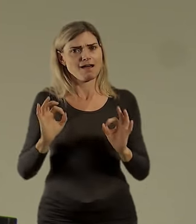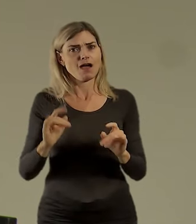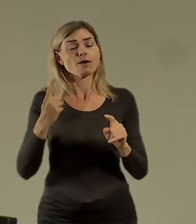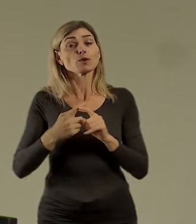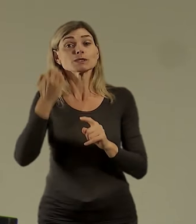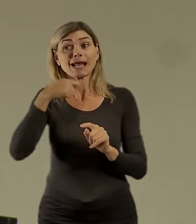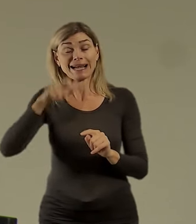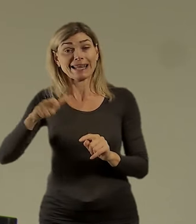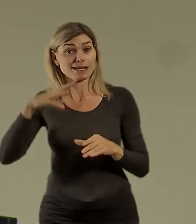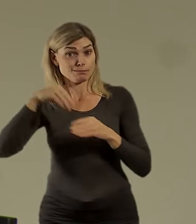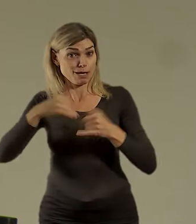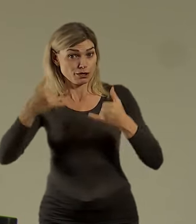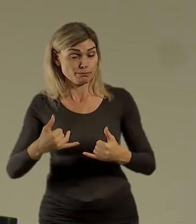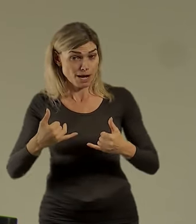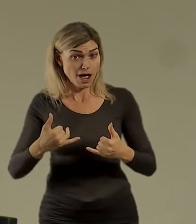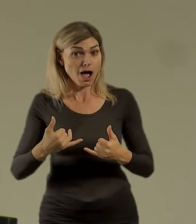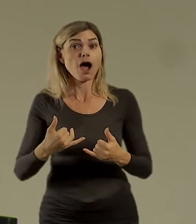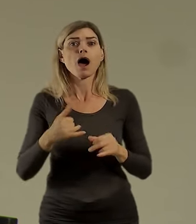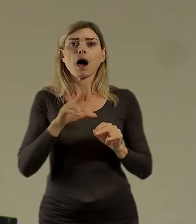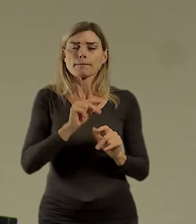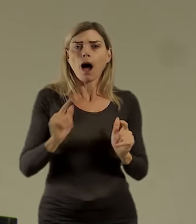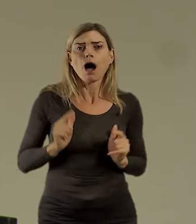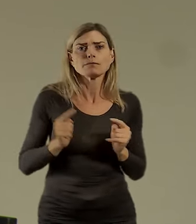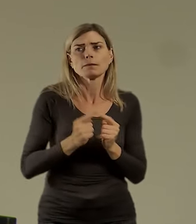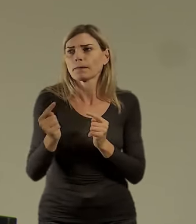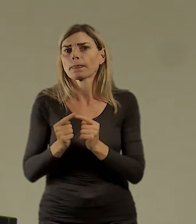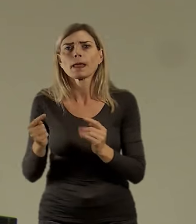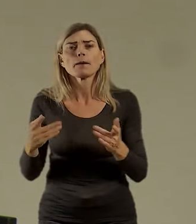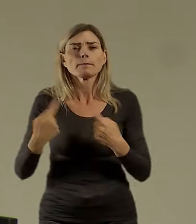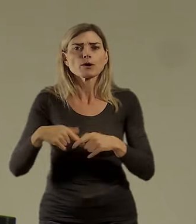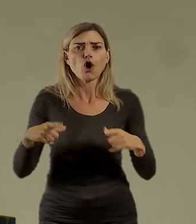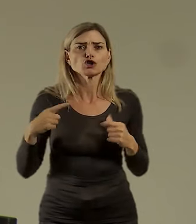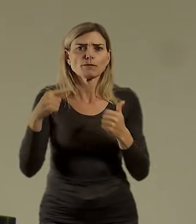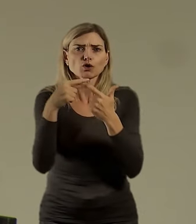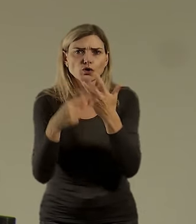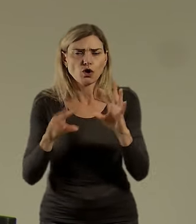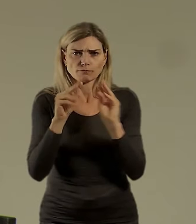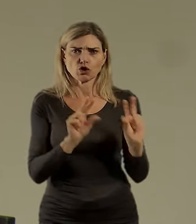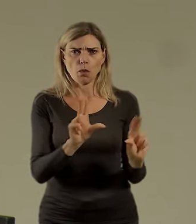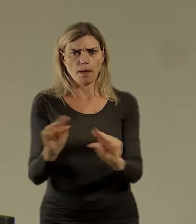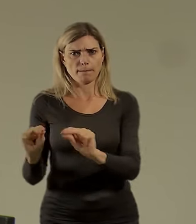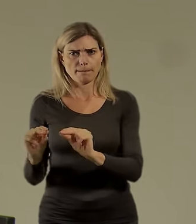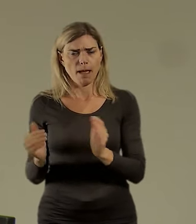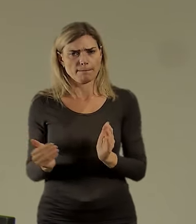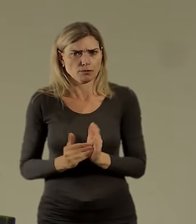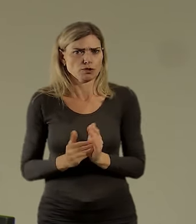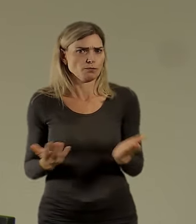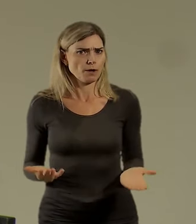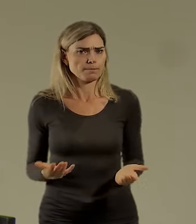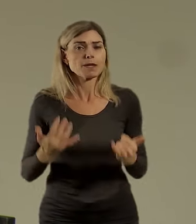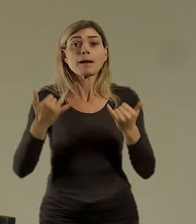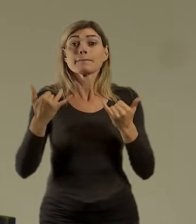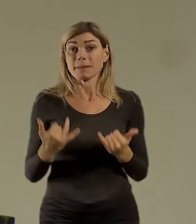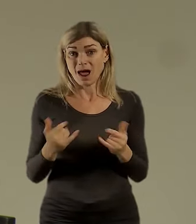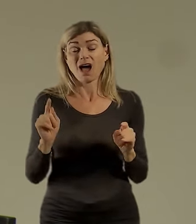vlastně na dosáh věci, které potřebují. Do města přichází asi 10